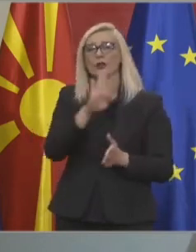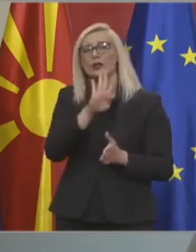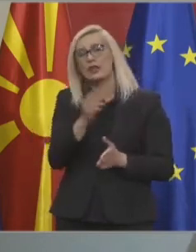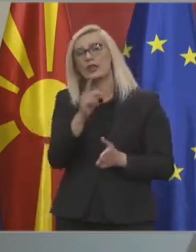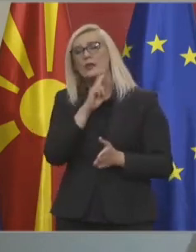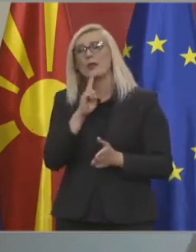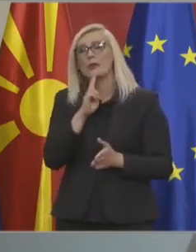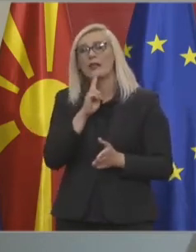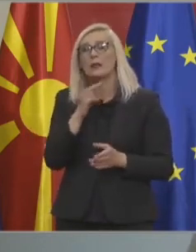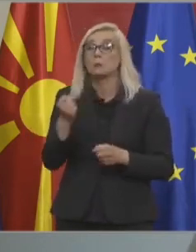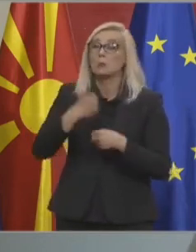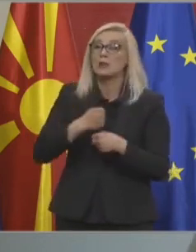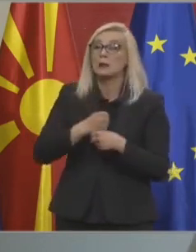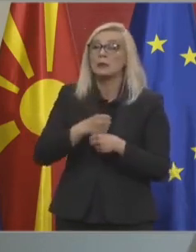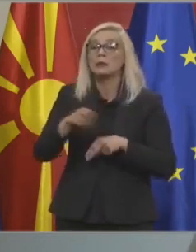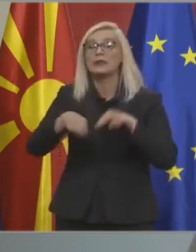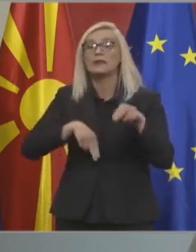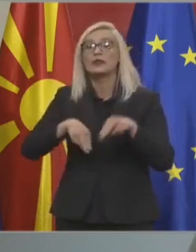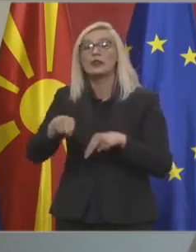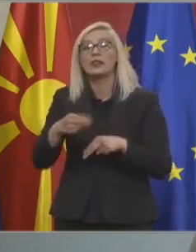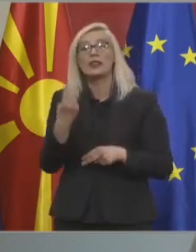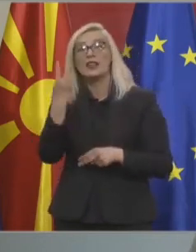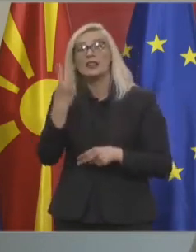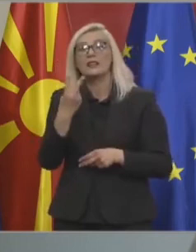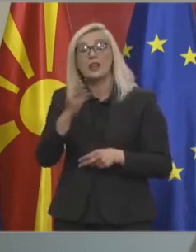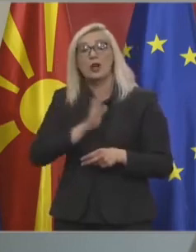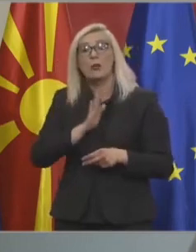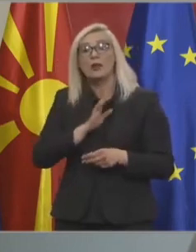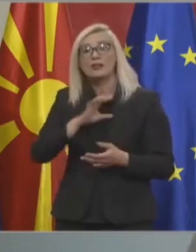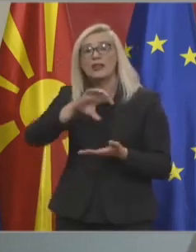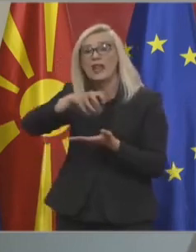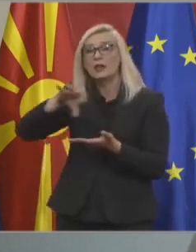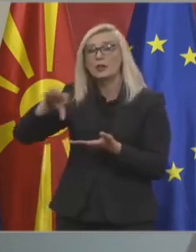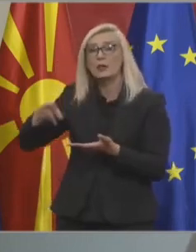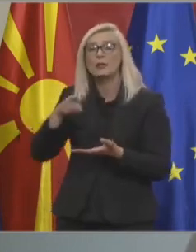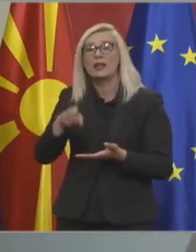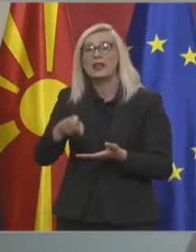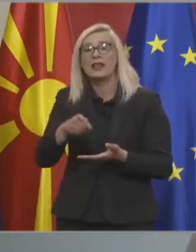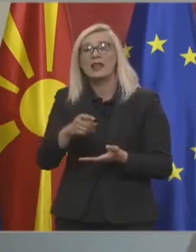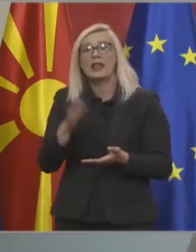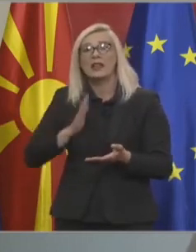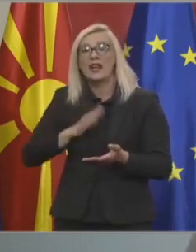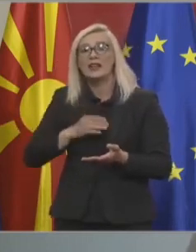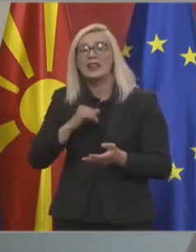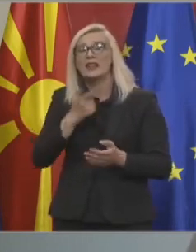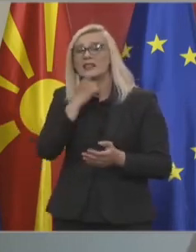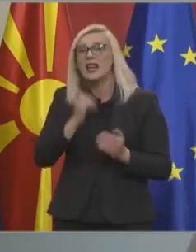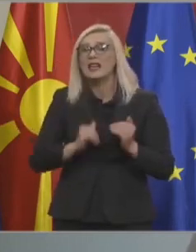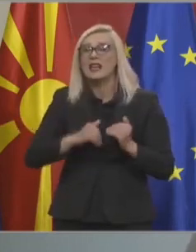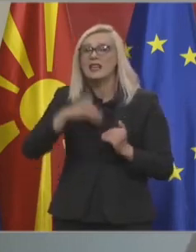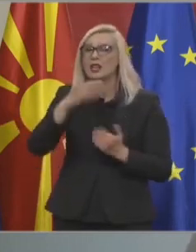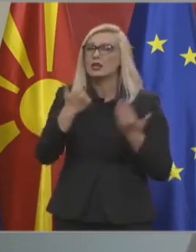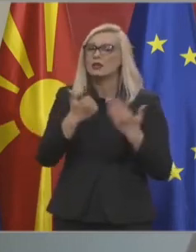Понатаму отделувањето во движението на двете најризични категории на гради, старите на 65 години, кои што се